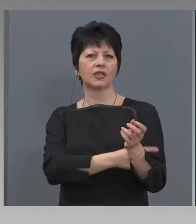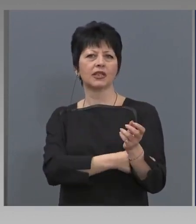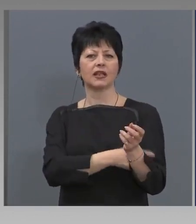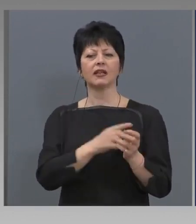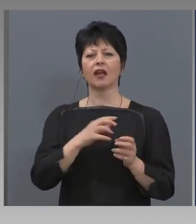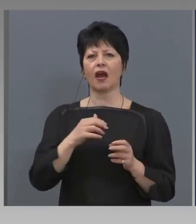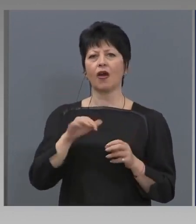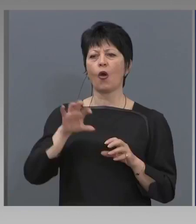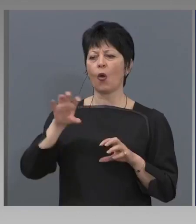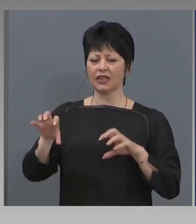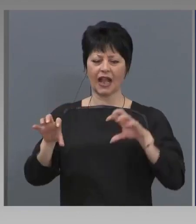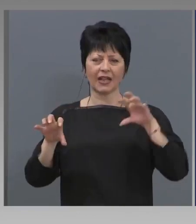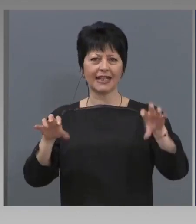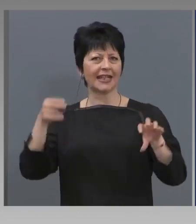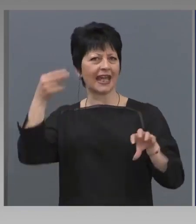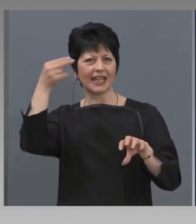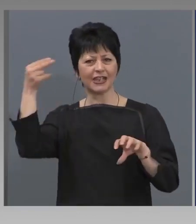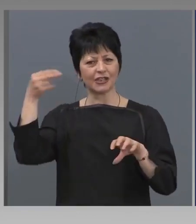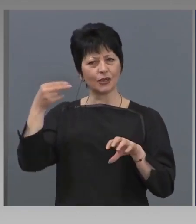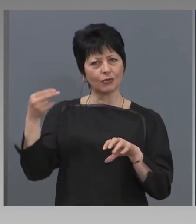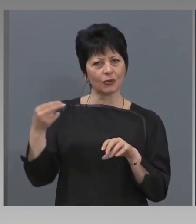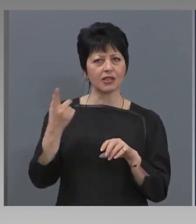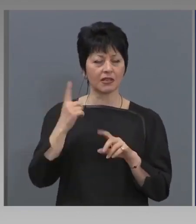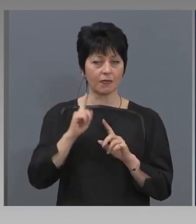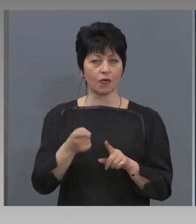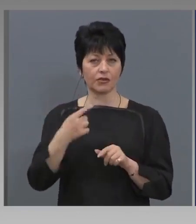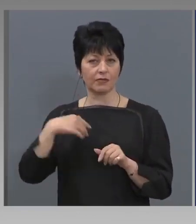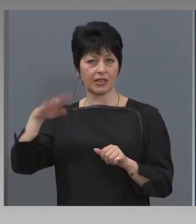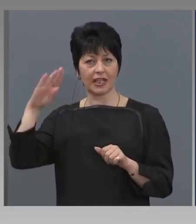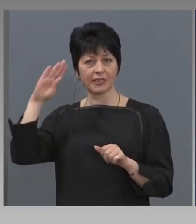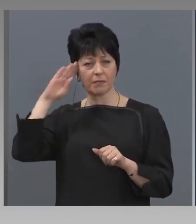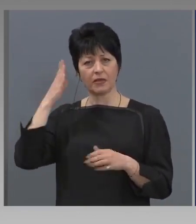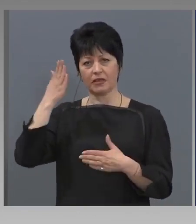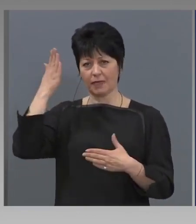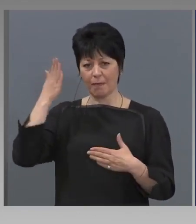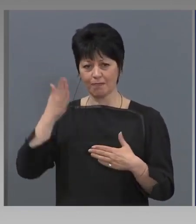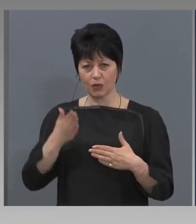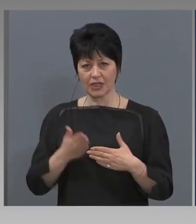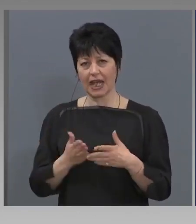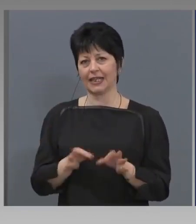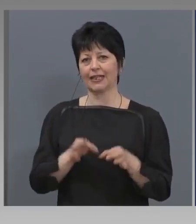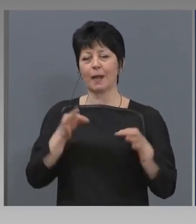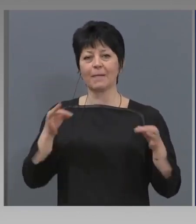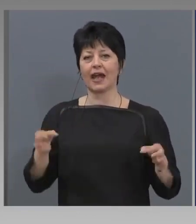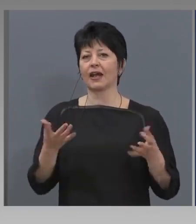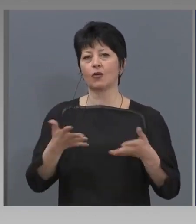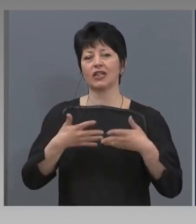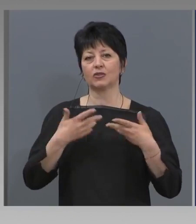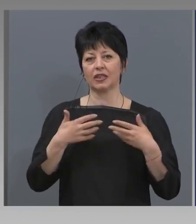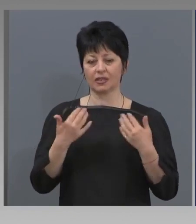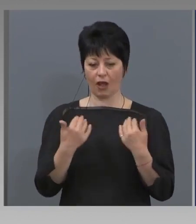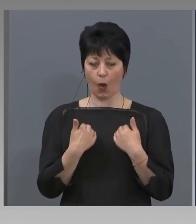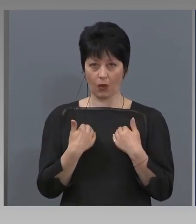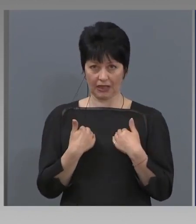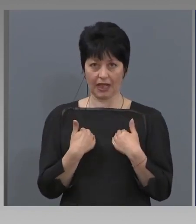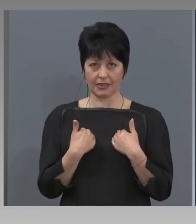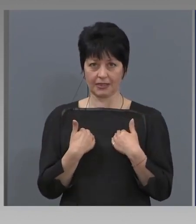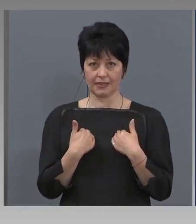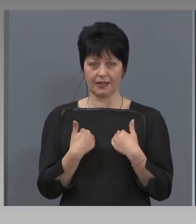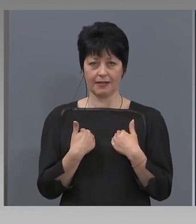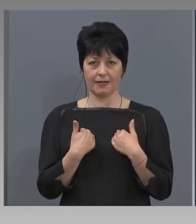институции, за да можем да изпълниме и последната мярка, която се изисква от наша страна, за да